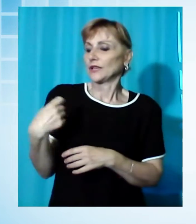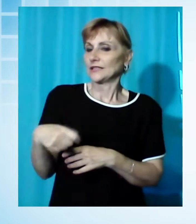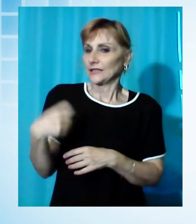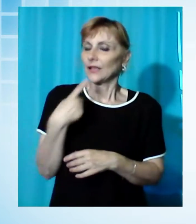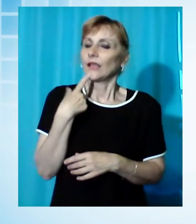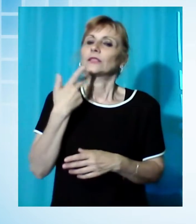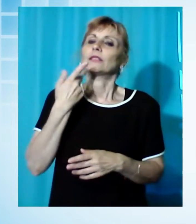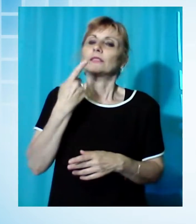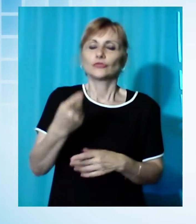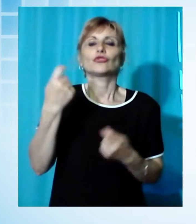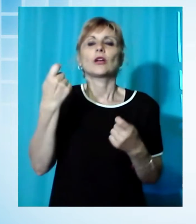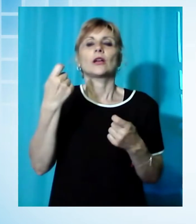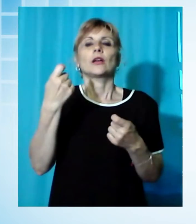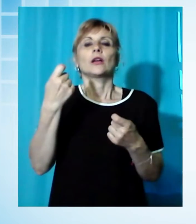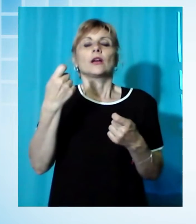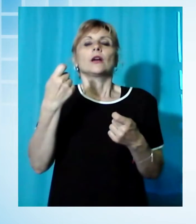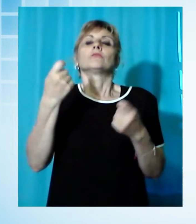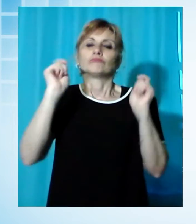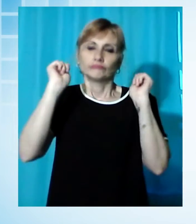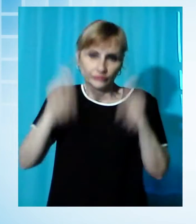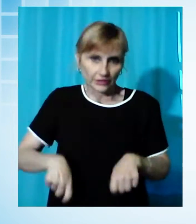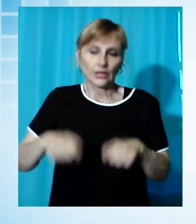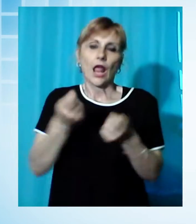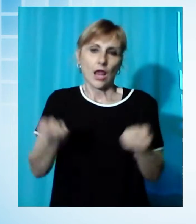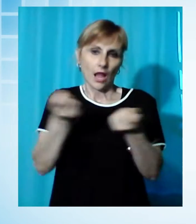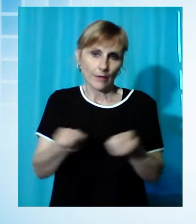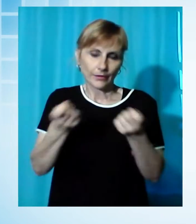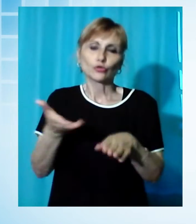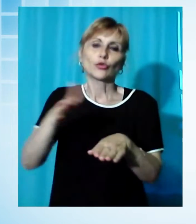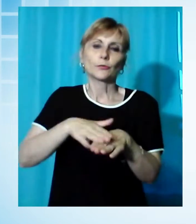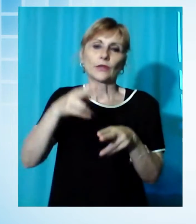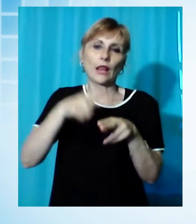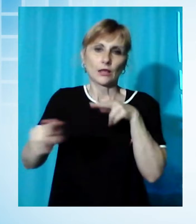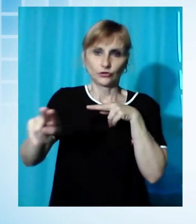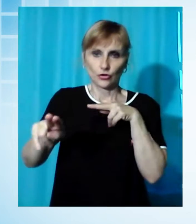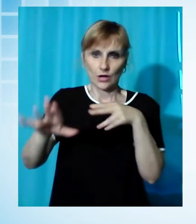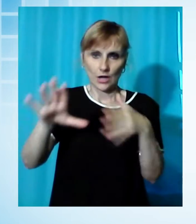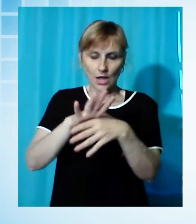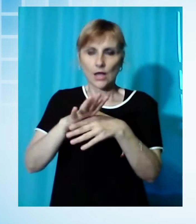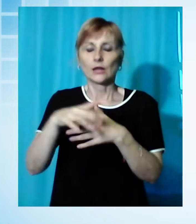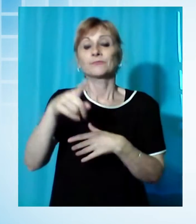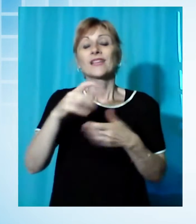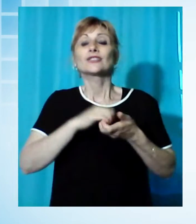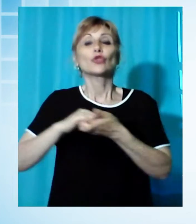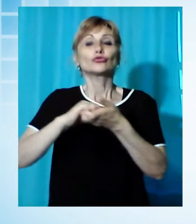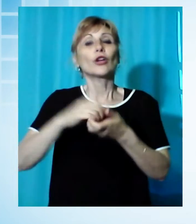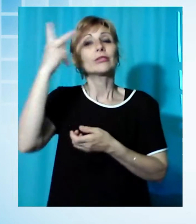di atleti professionisti e di interesse nazionale. Così per la quasi centenaria società di Lucca sono ripresi gli allenamenti e con essa quelli del